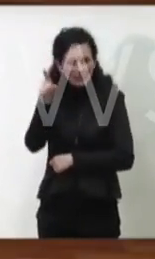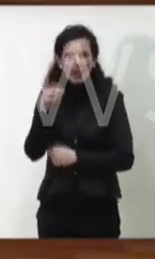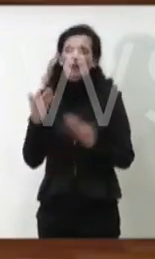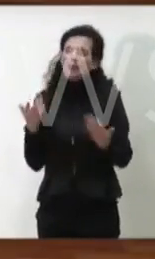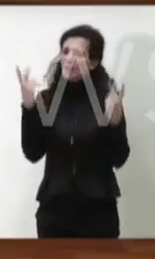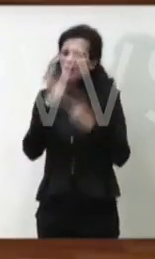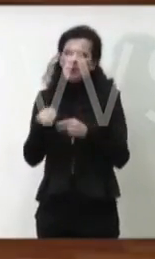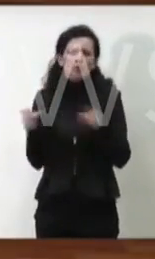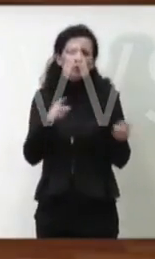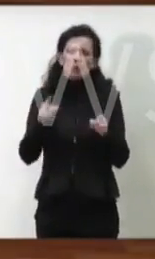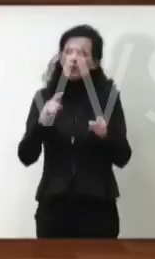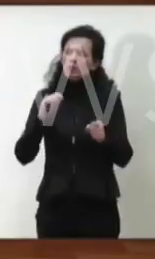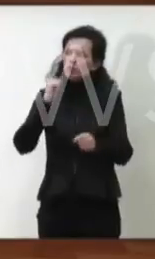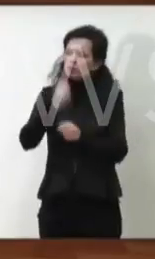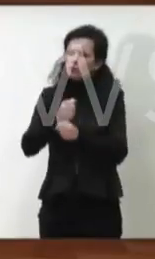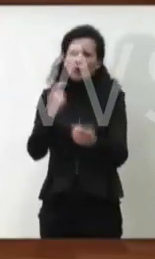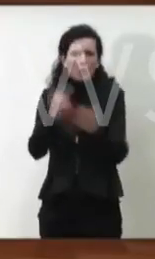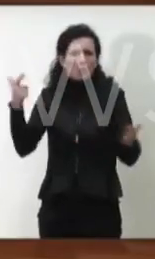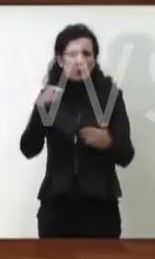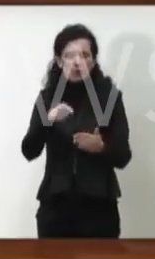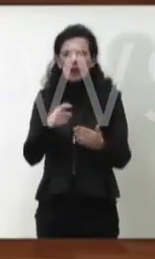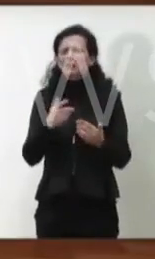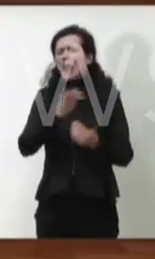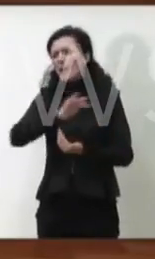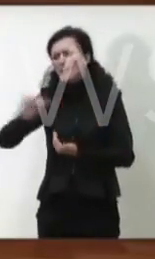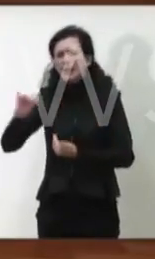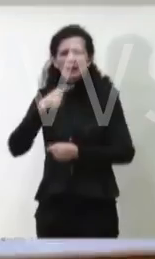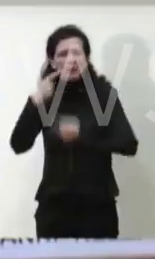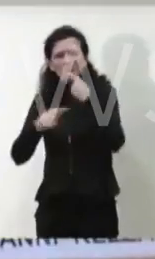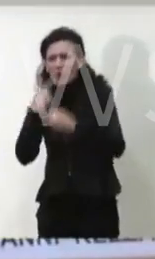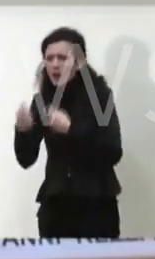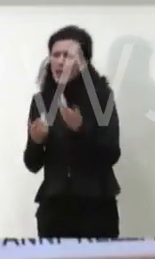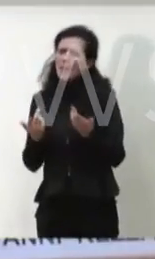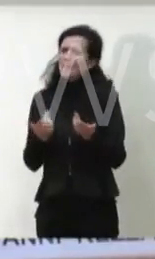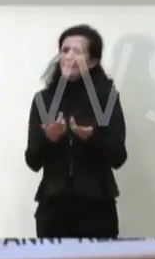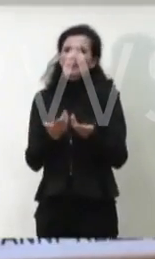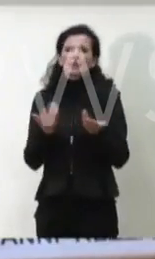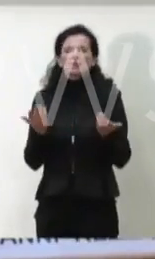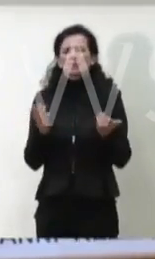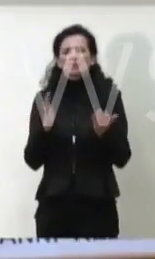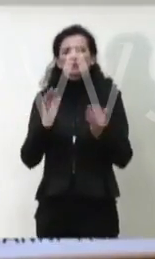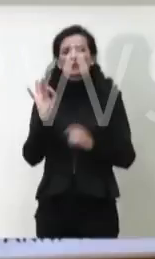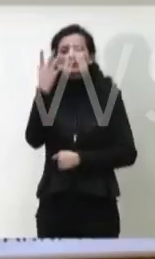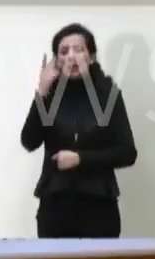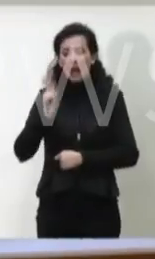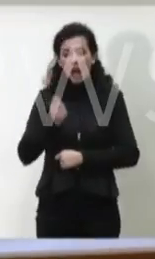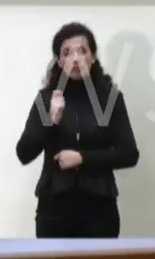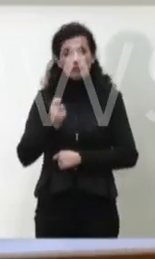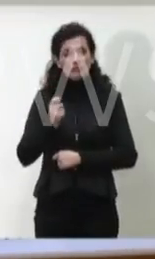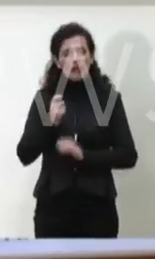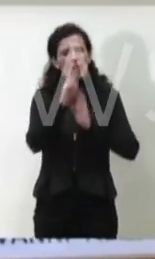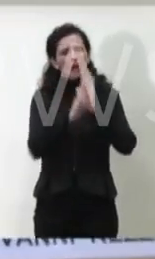possibili polemiche, se l'agenzia regolatoria britannica